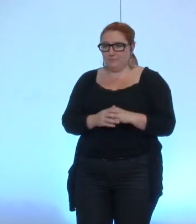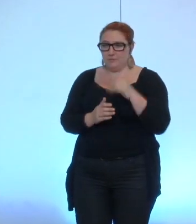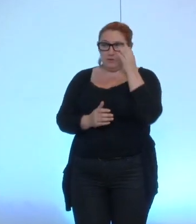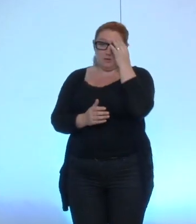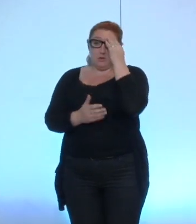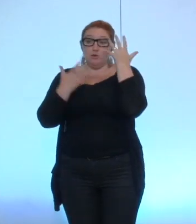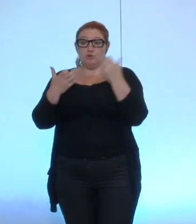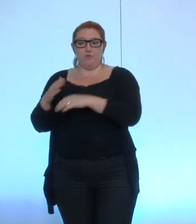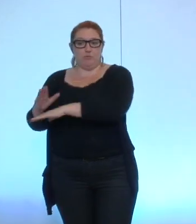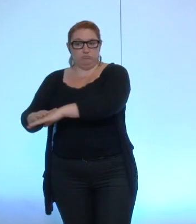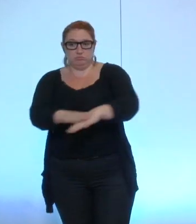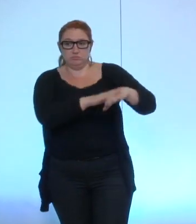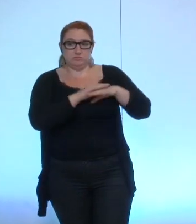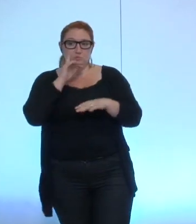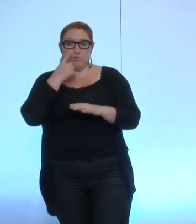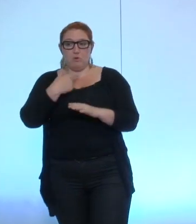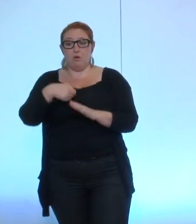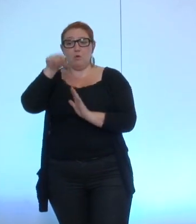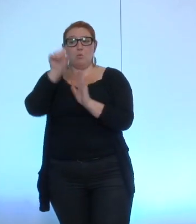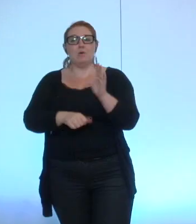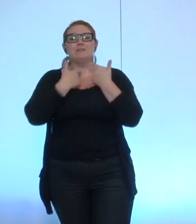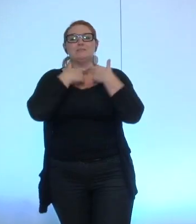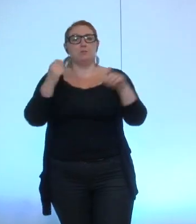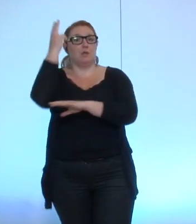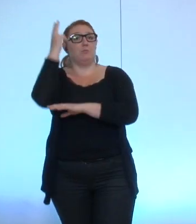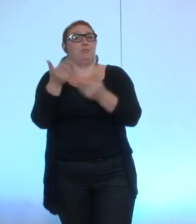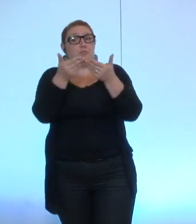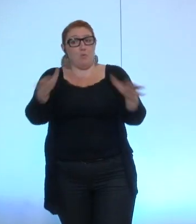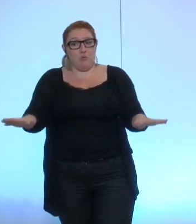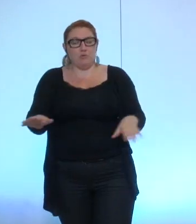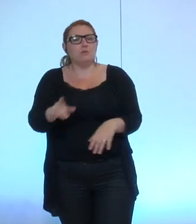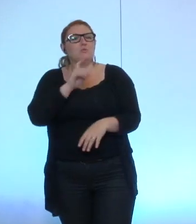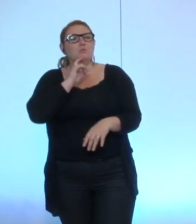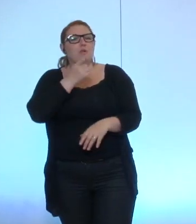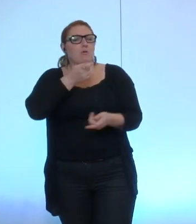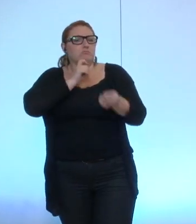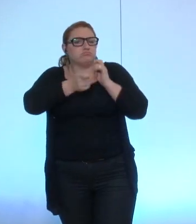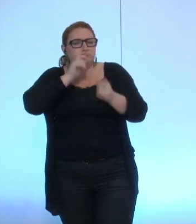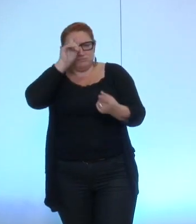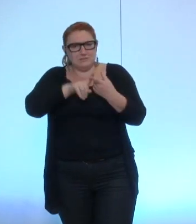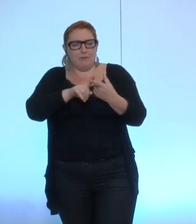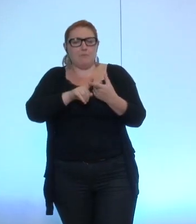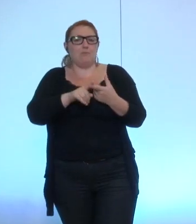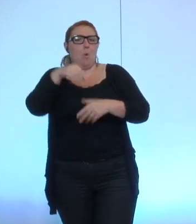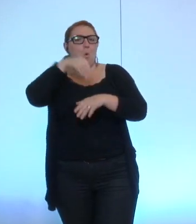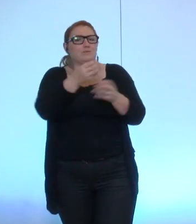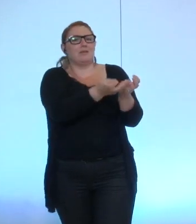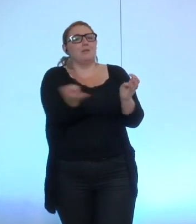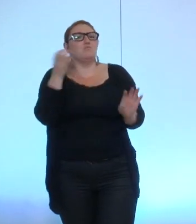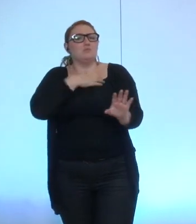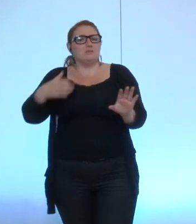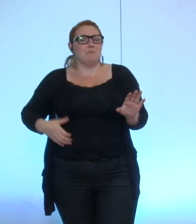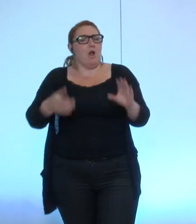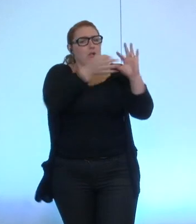le mois de l'accessibilité est commencé et qu'on a parlé de la retransmission de notre conseil sur internet